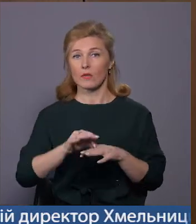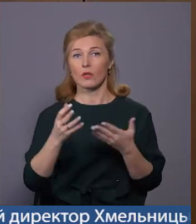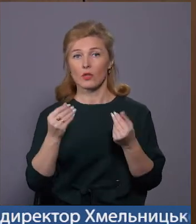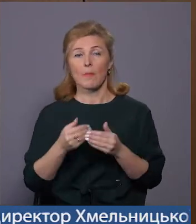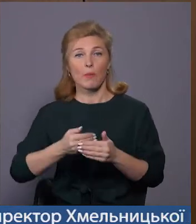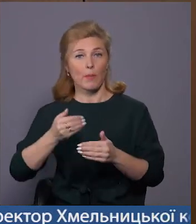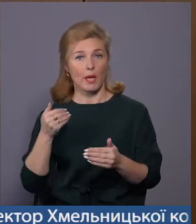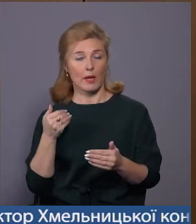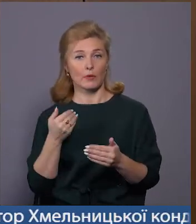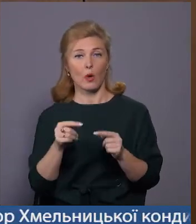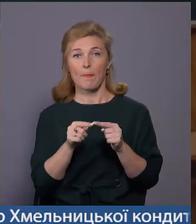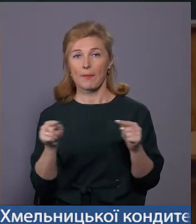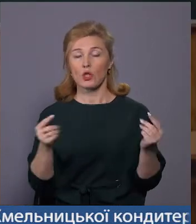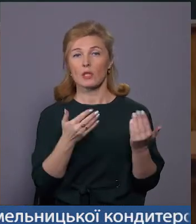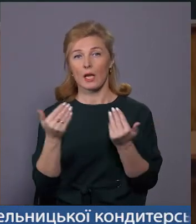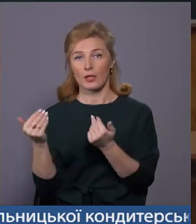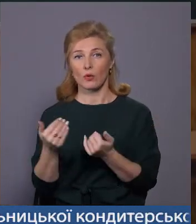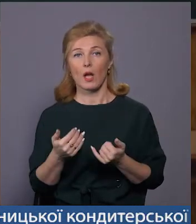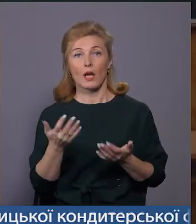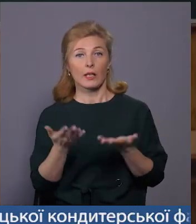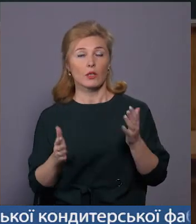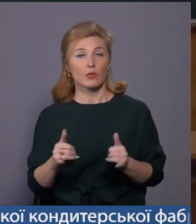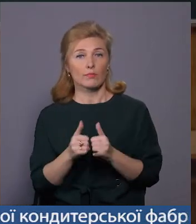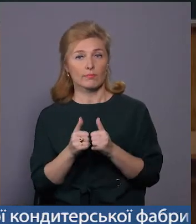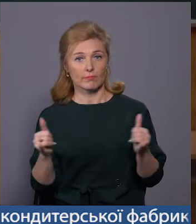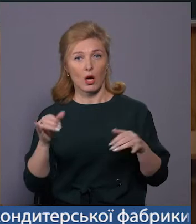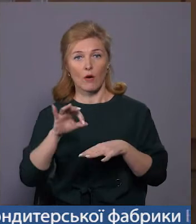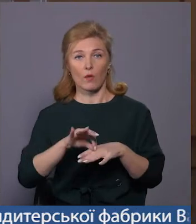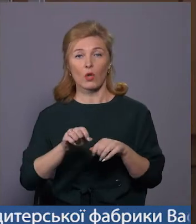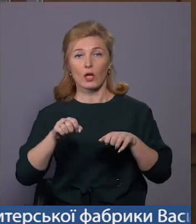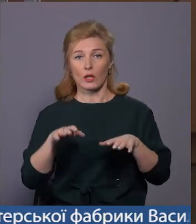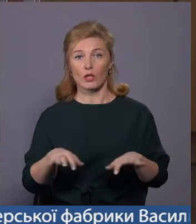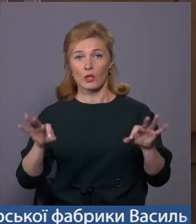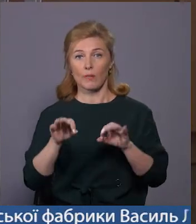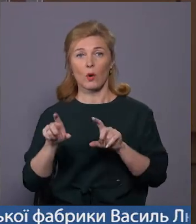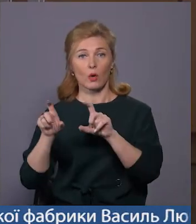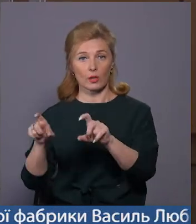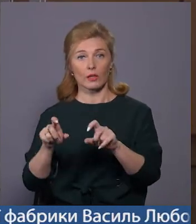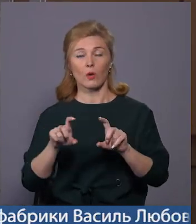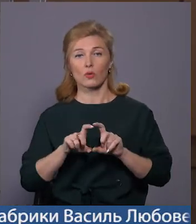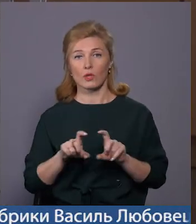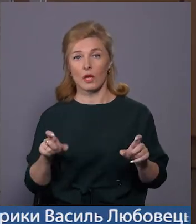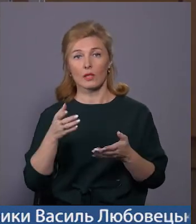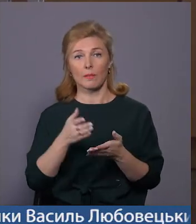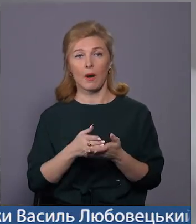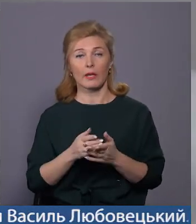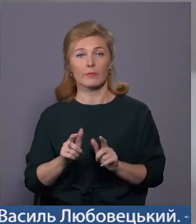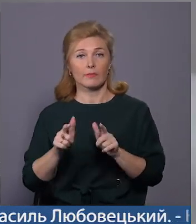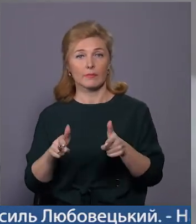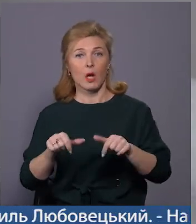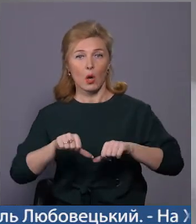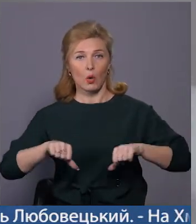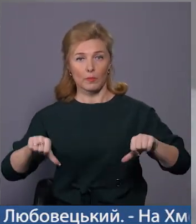попередньо, наприклад, під час канікул. У разі збільшення кількості хворих рішення про карантин у закладах Хмельницької громади має ухвалити міська